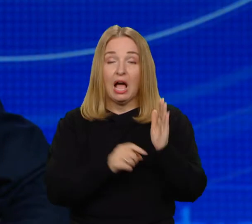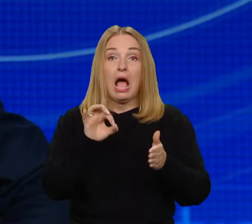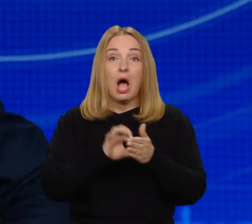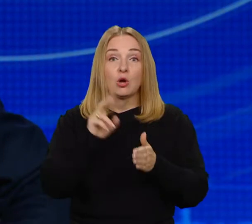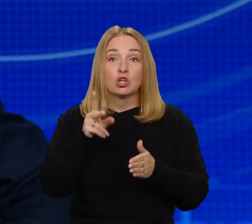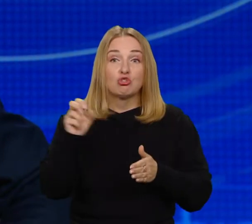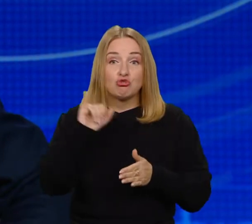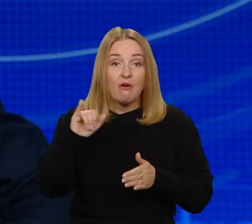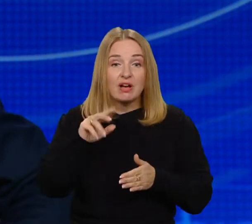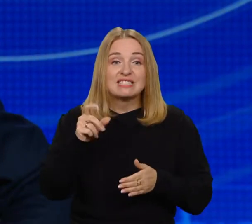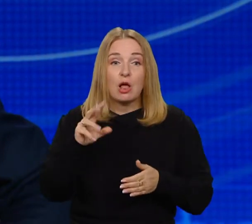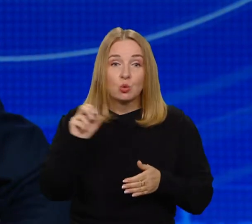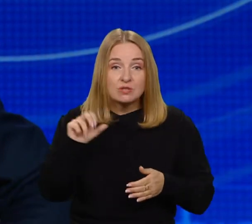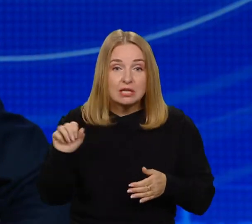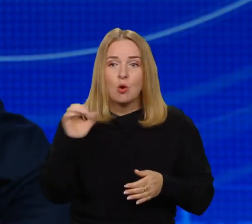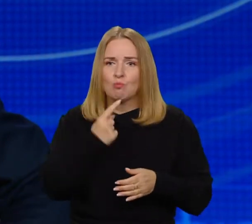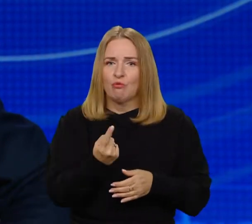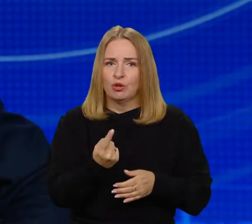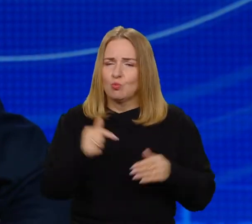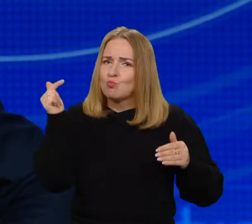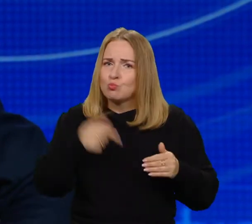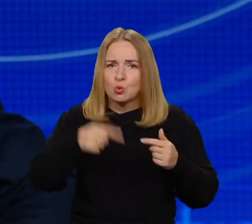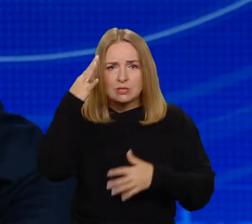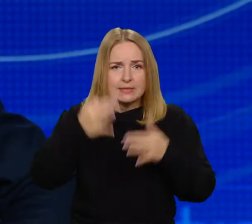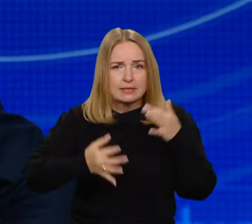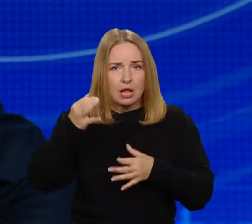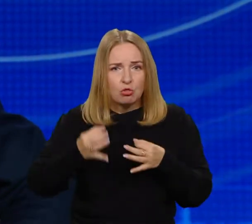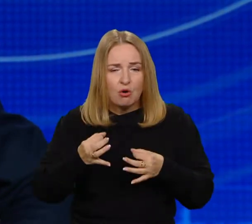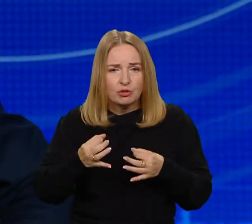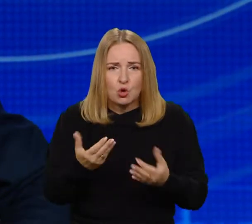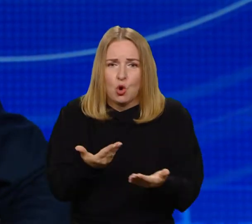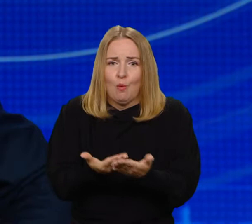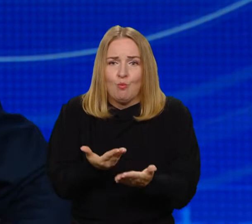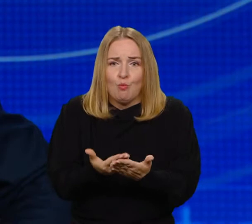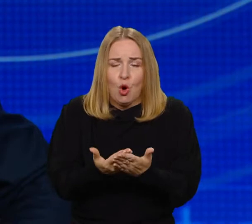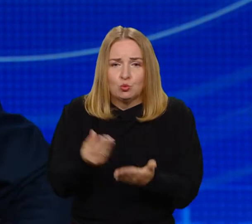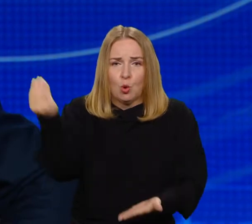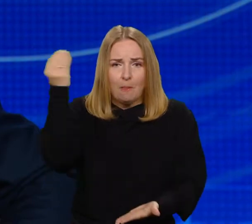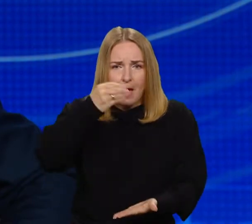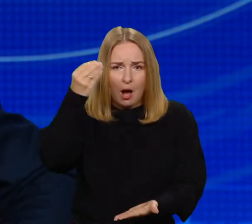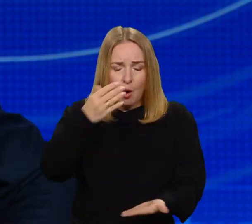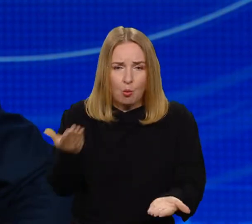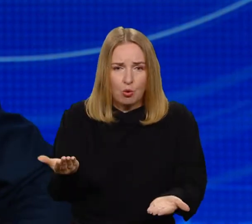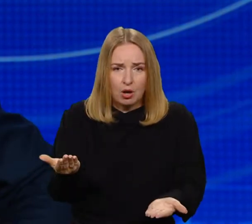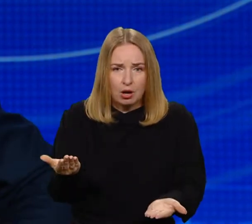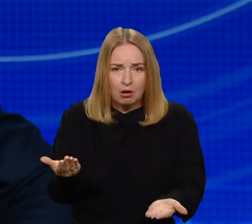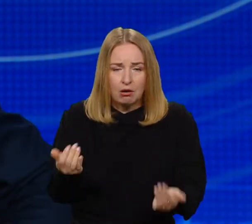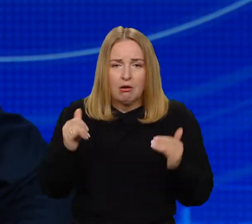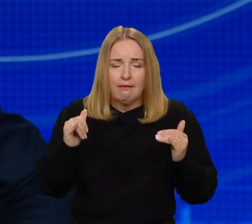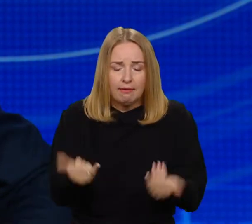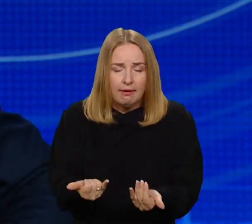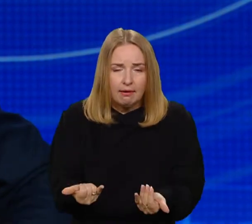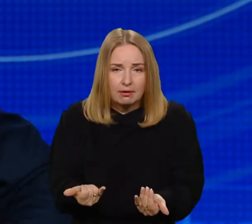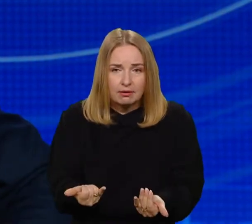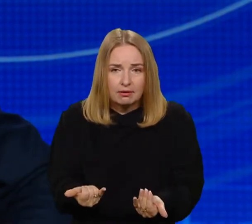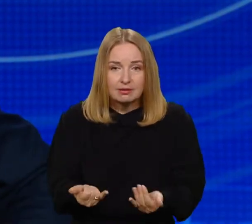a może powinniśmy się zastanowić nad rzeczą podstawową. Po co się uczyć? I tak właśnie narodziła